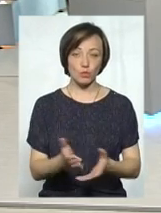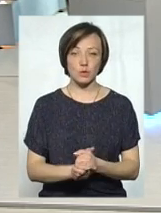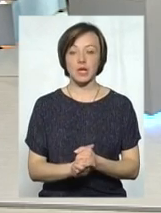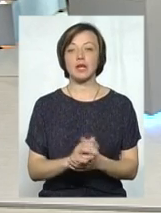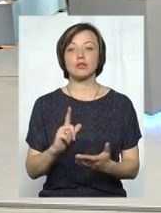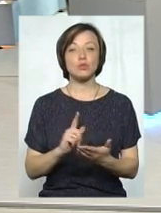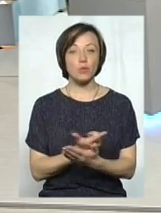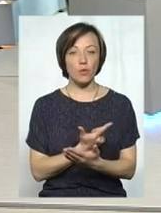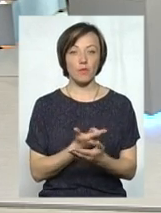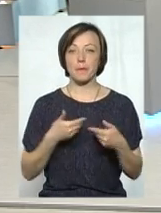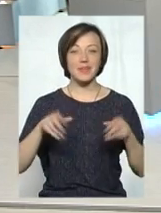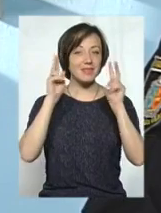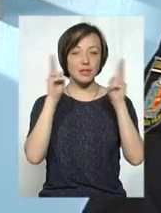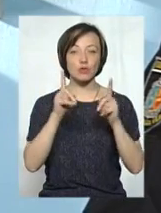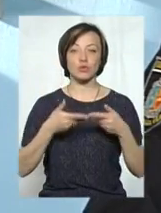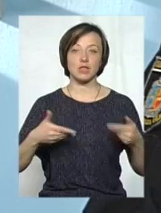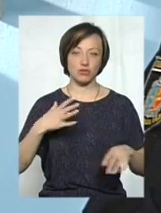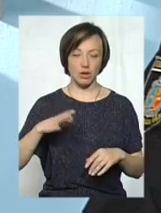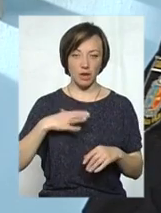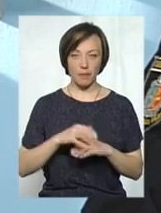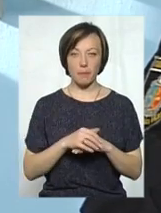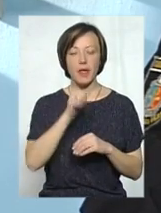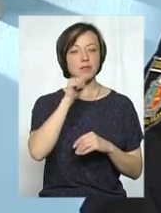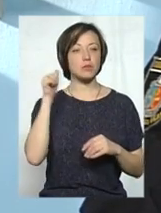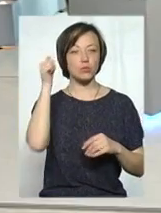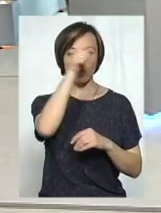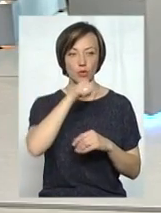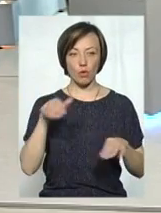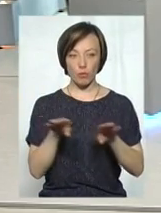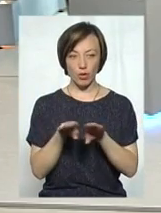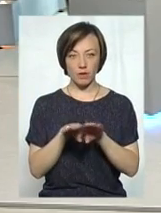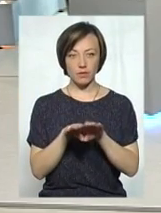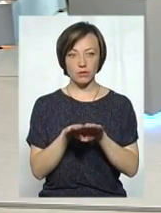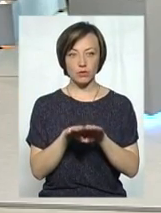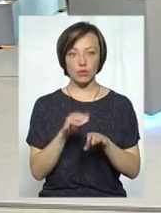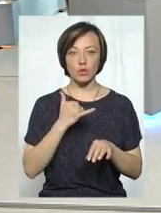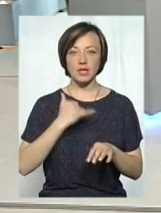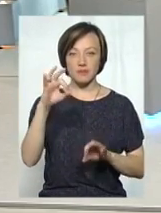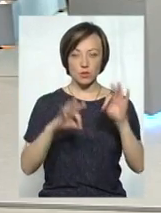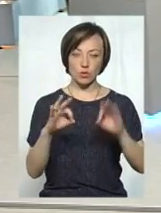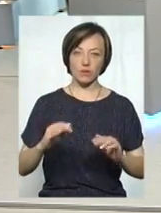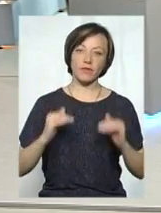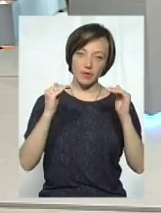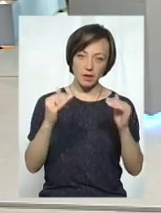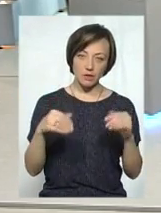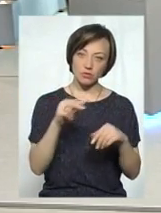знову ж таки, ми не знаємо, що нас чекає. А з минулим роком порівняно? В нас відсоток виріс?